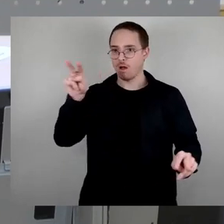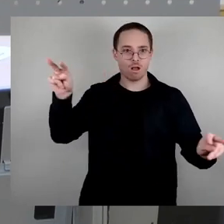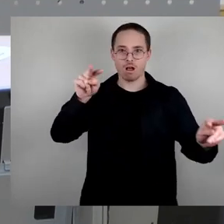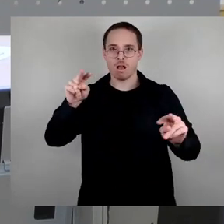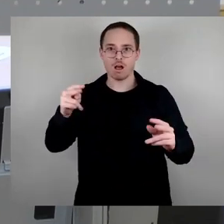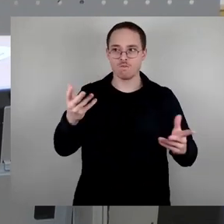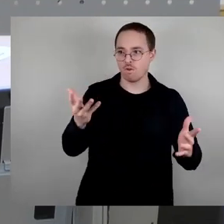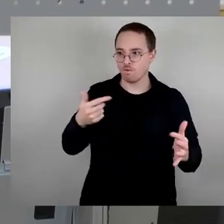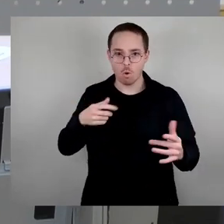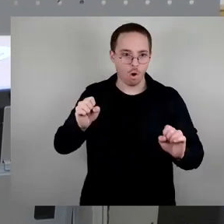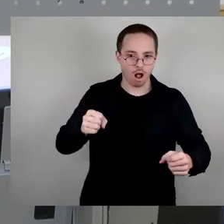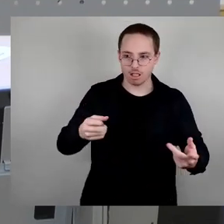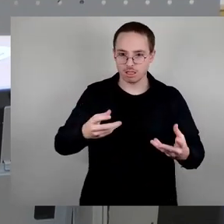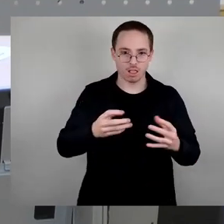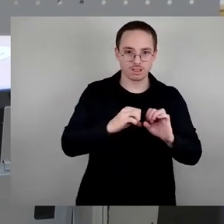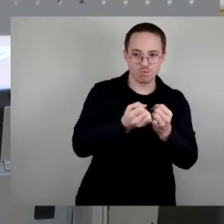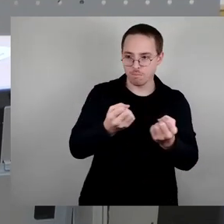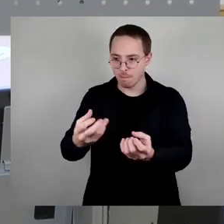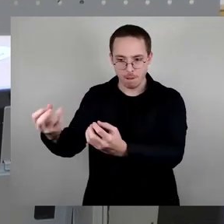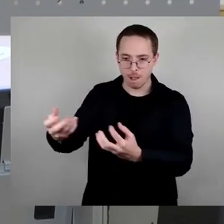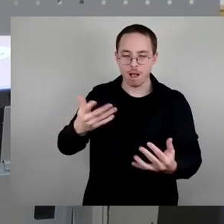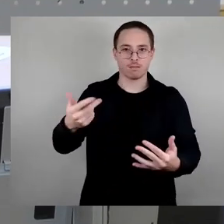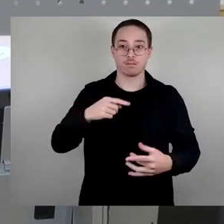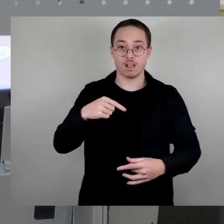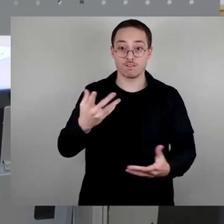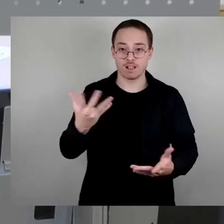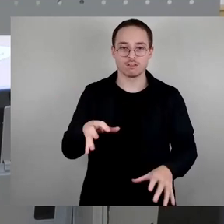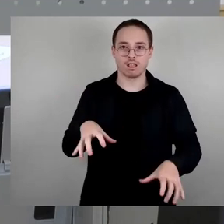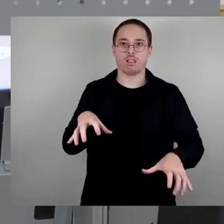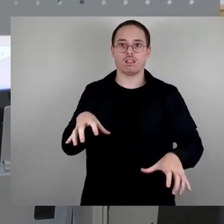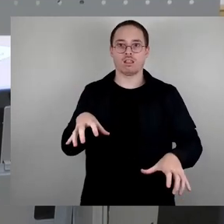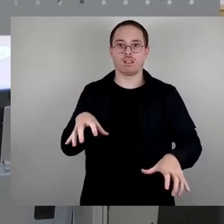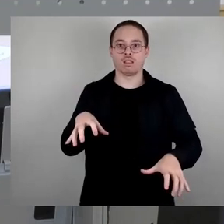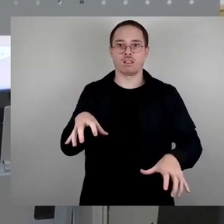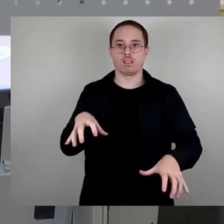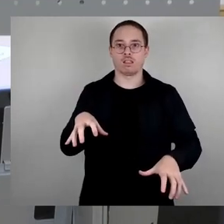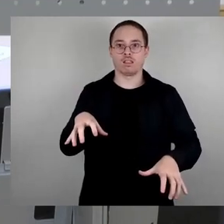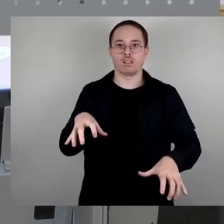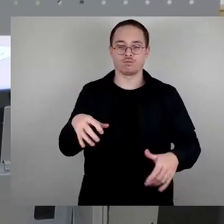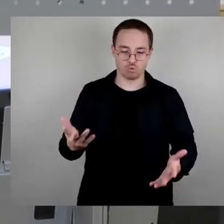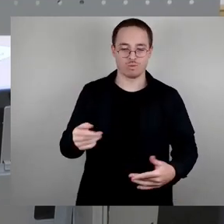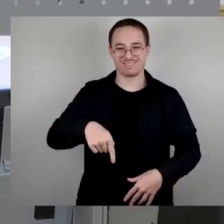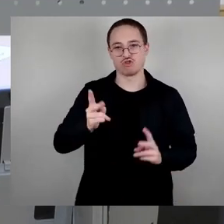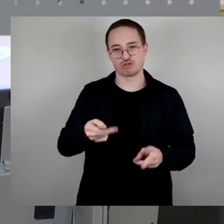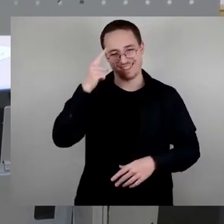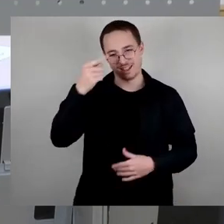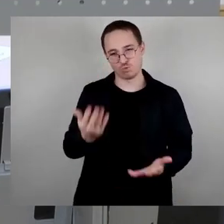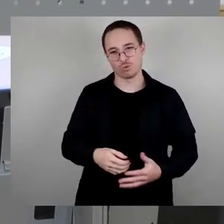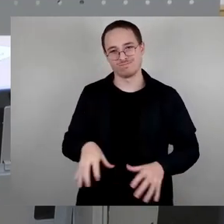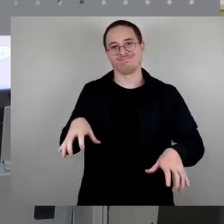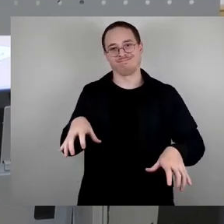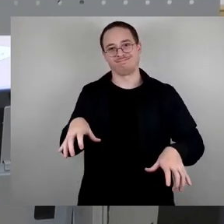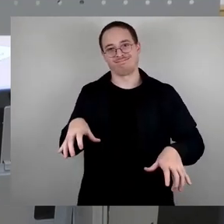der erstarrt zur Salzsäule und den Zustand hat dieser Stadtrat. Die künstliche Aufblasung einer